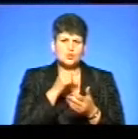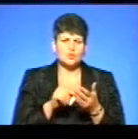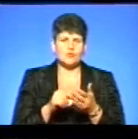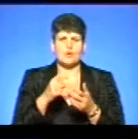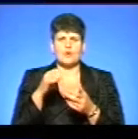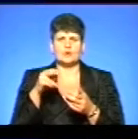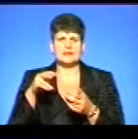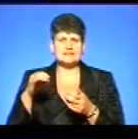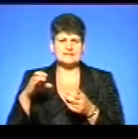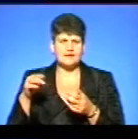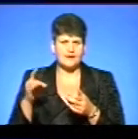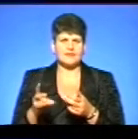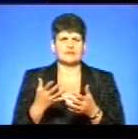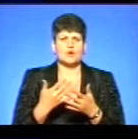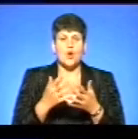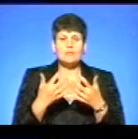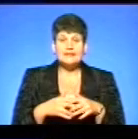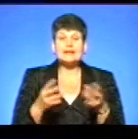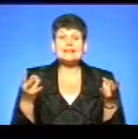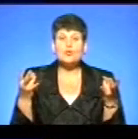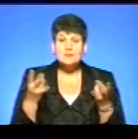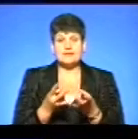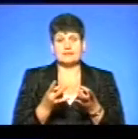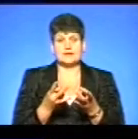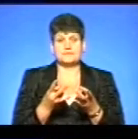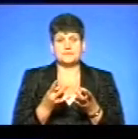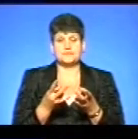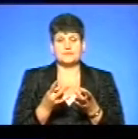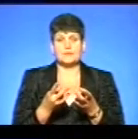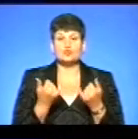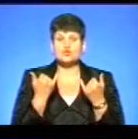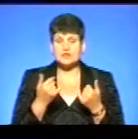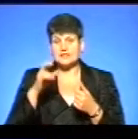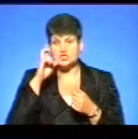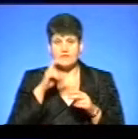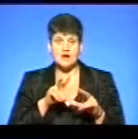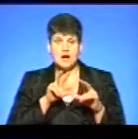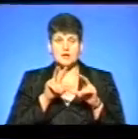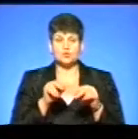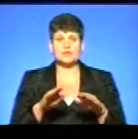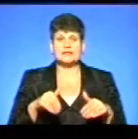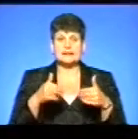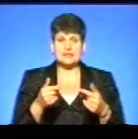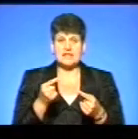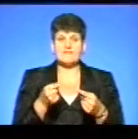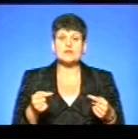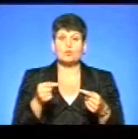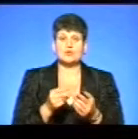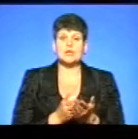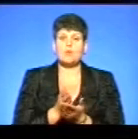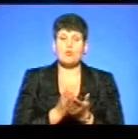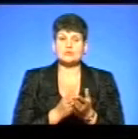холестерин. Тобто, обладнання, яке необхідне. Тому що сьогодні держава гарантує надання відповідних послуг,